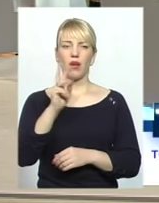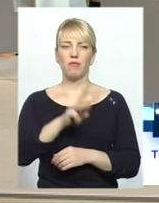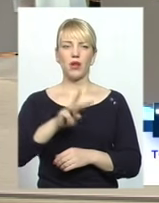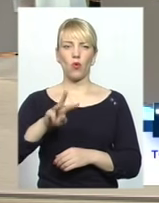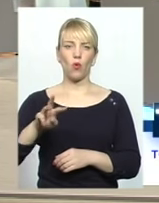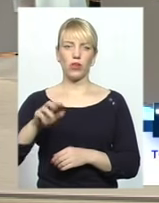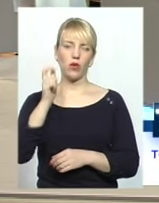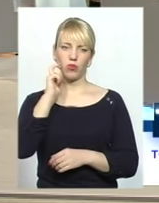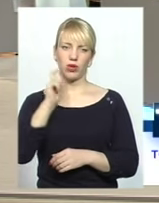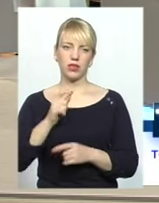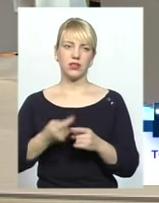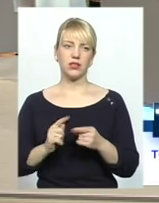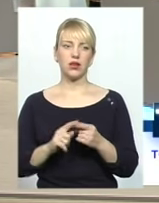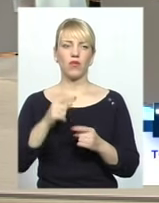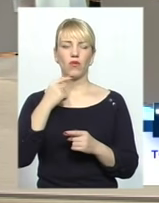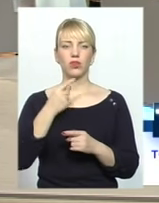це теж, як би, ну,